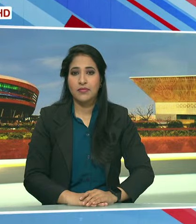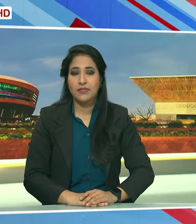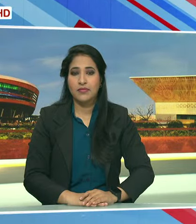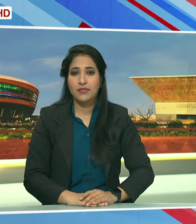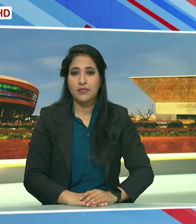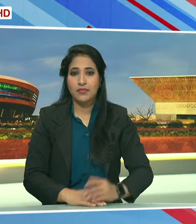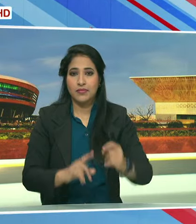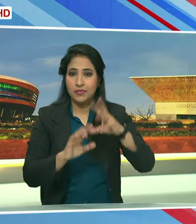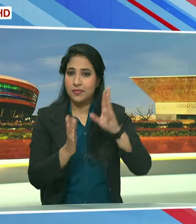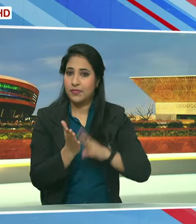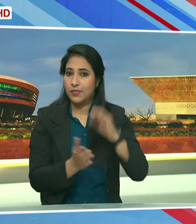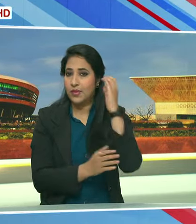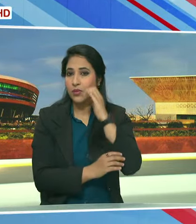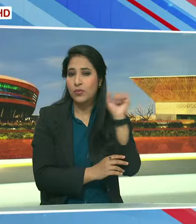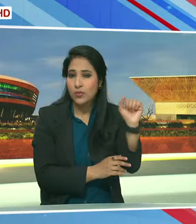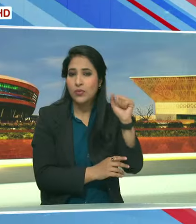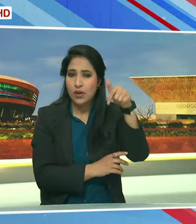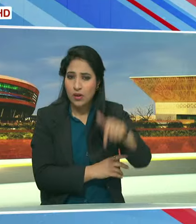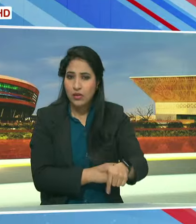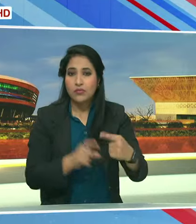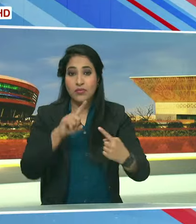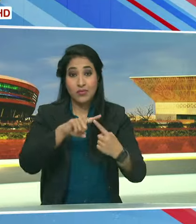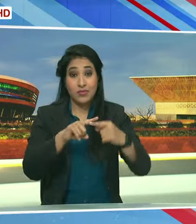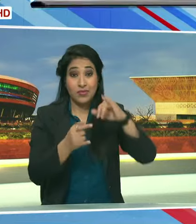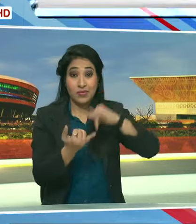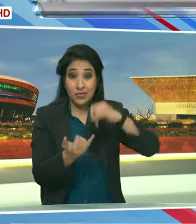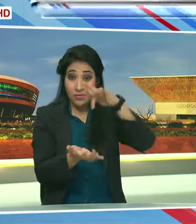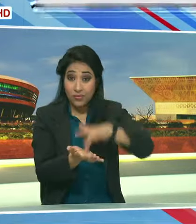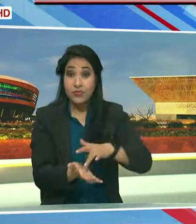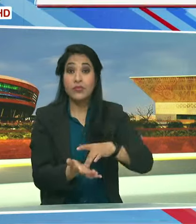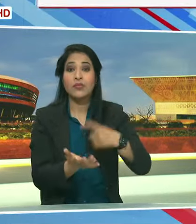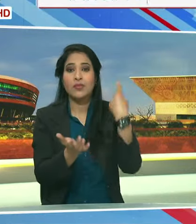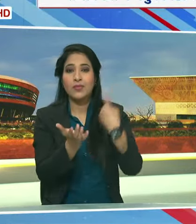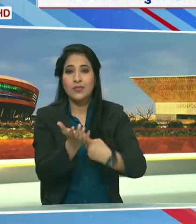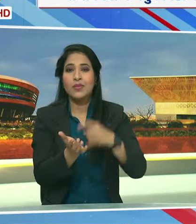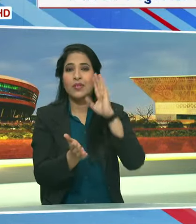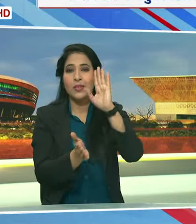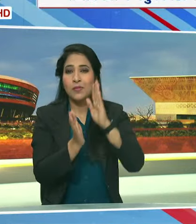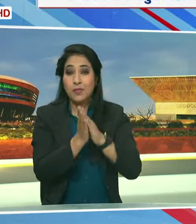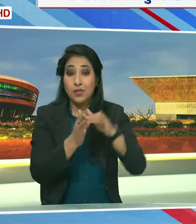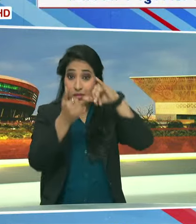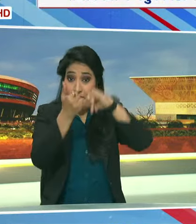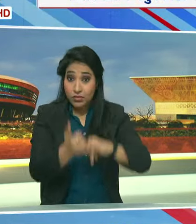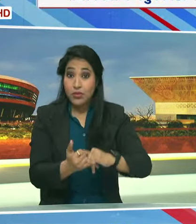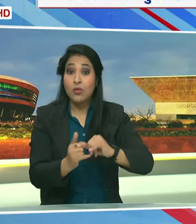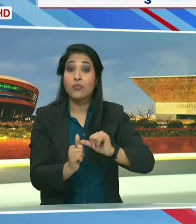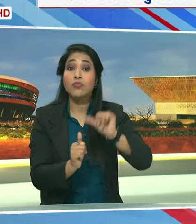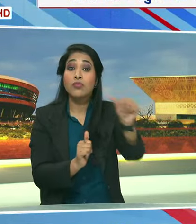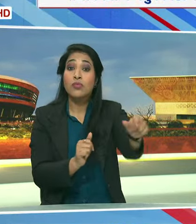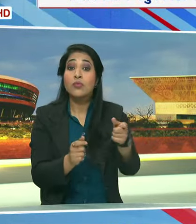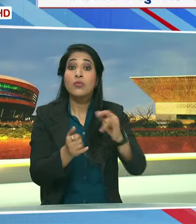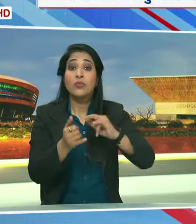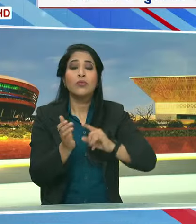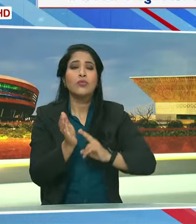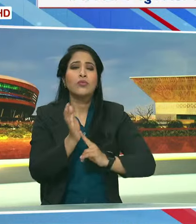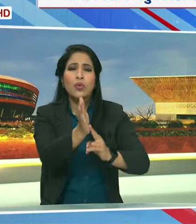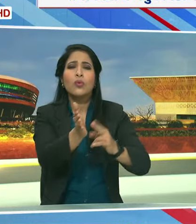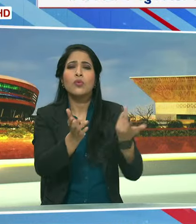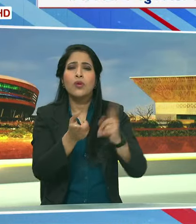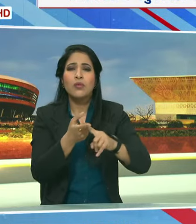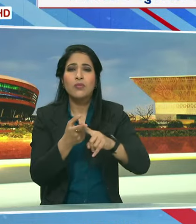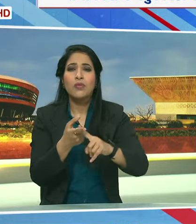प्रधान मंत्री नरेंद्र मोदी ने आज तमिलनाडू में रामेश्वरम से सुदूर डक्षनिस्थित